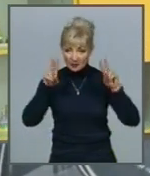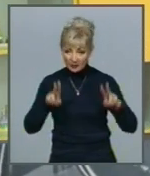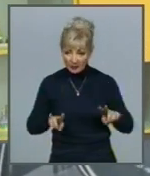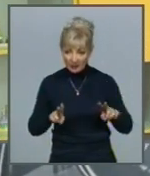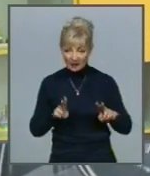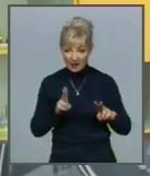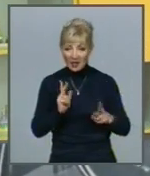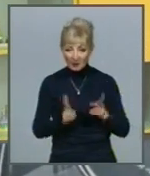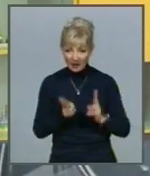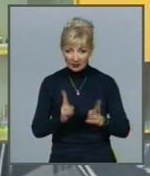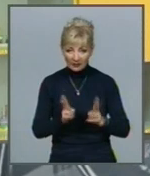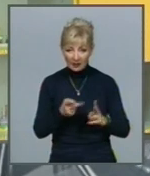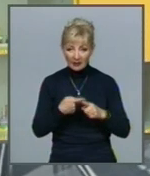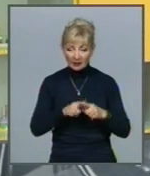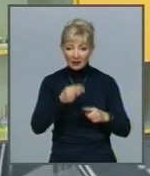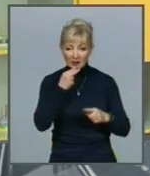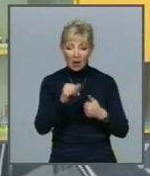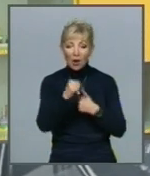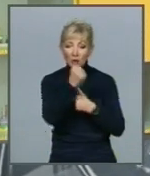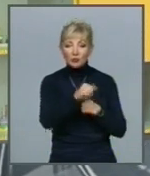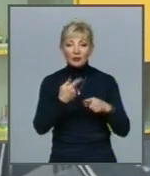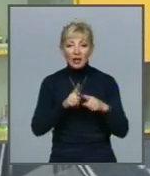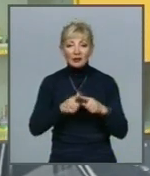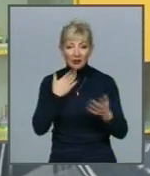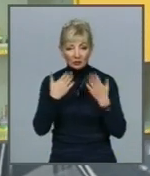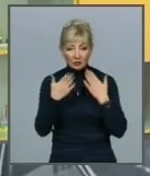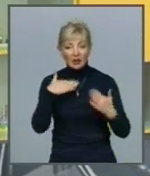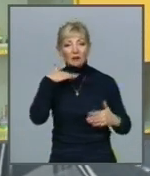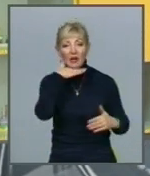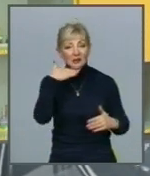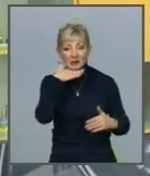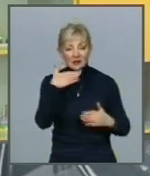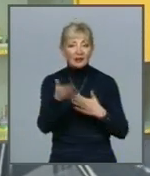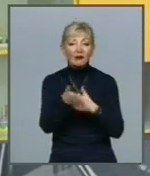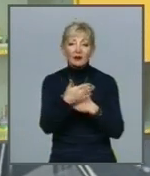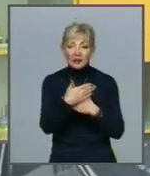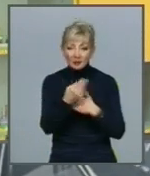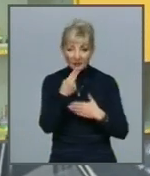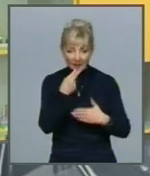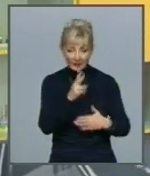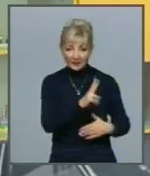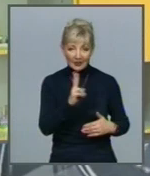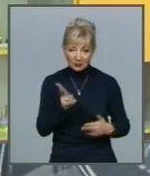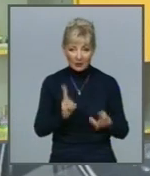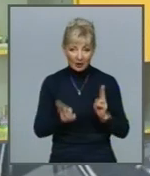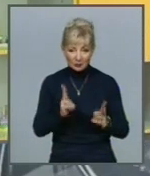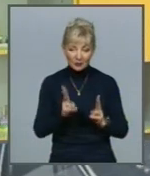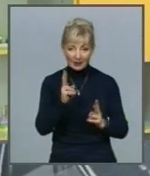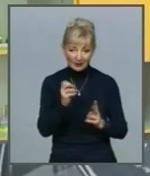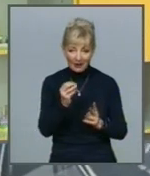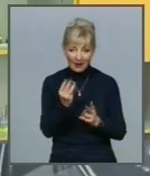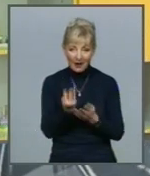до приготування цих страв Особливо це стосується м'ясних і рибних страв, які готуються на пару